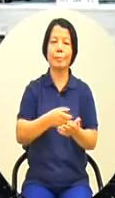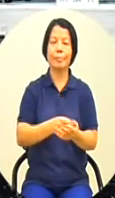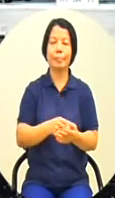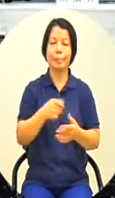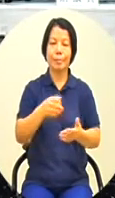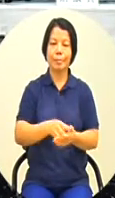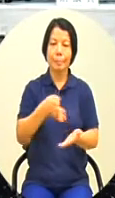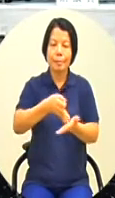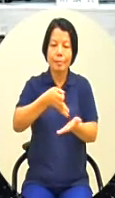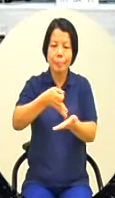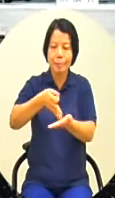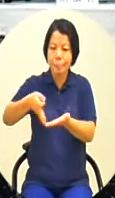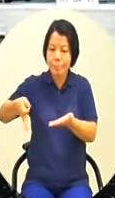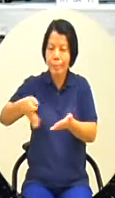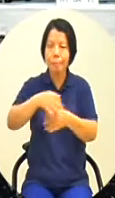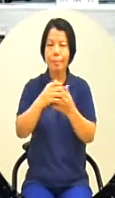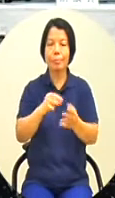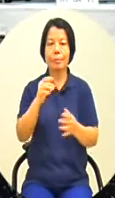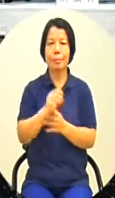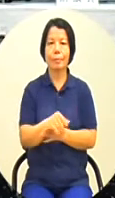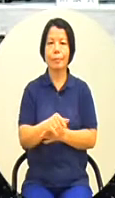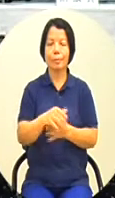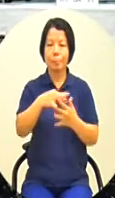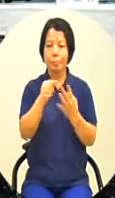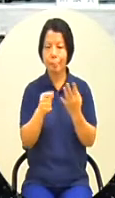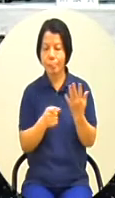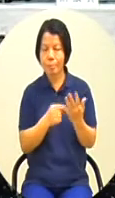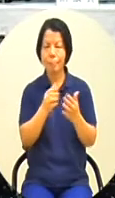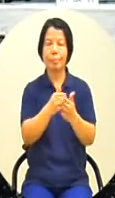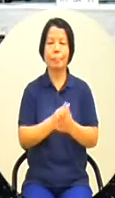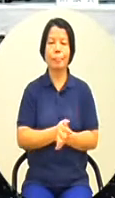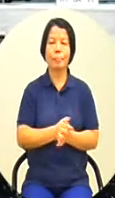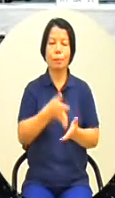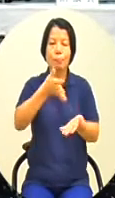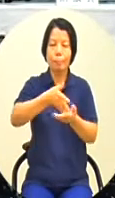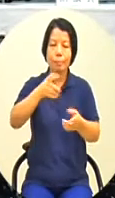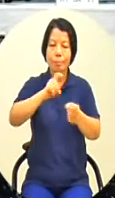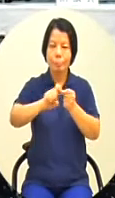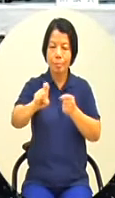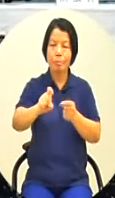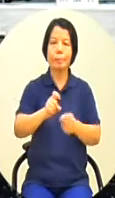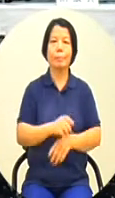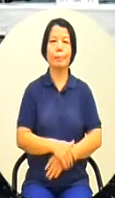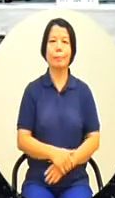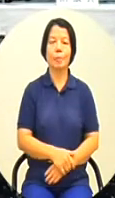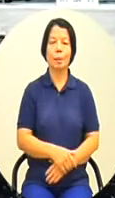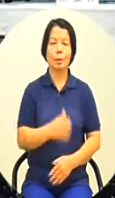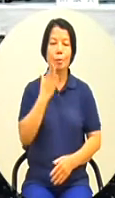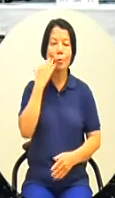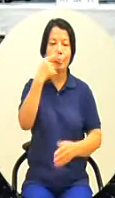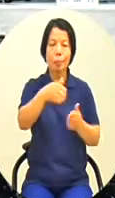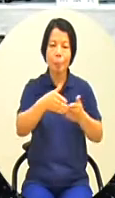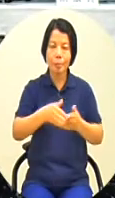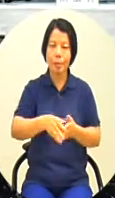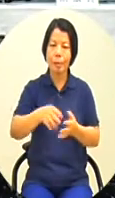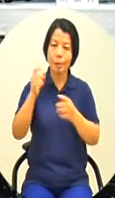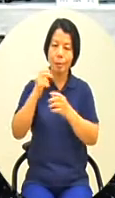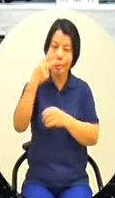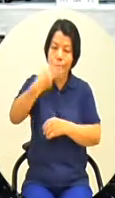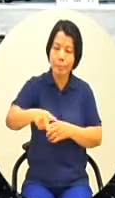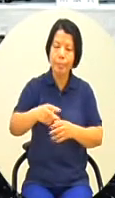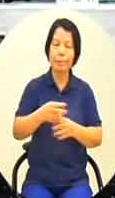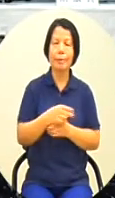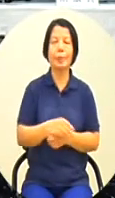記順序第四次發言為10分鐘如果需要發言的話可進行第2次時間為5分鐘